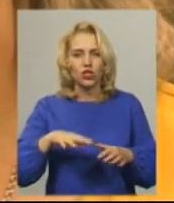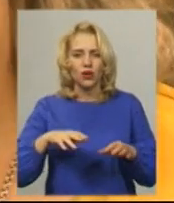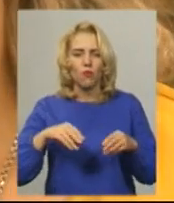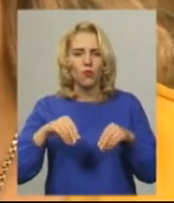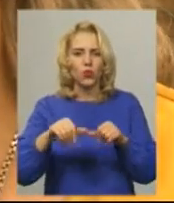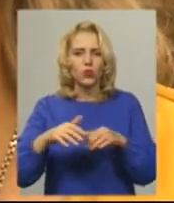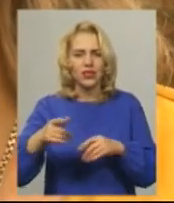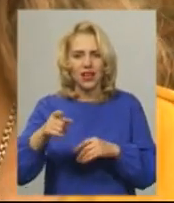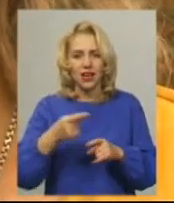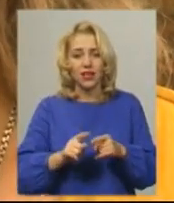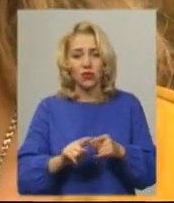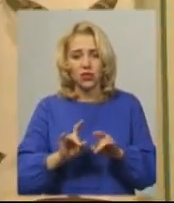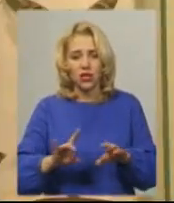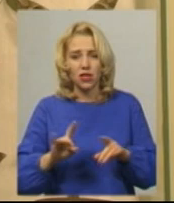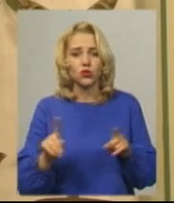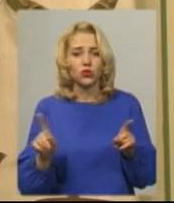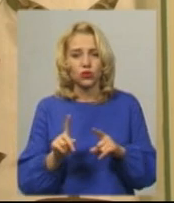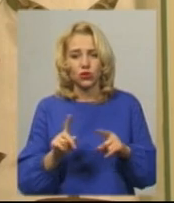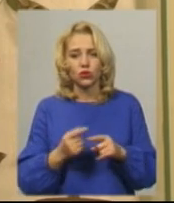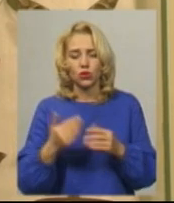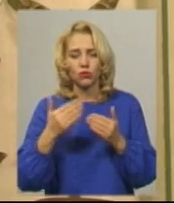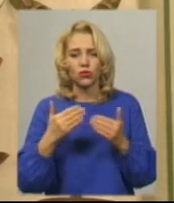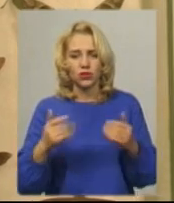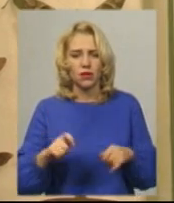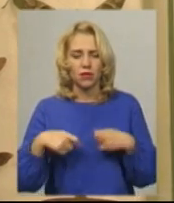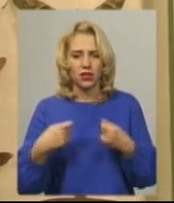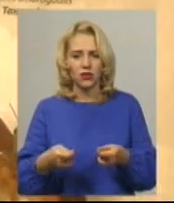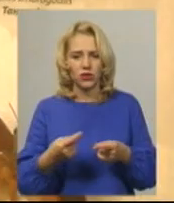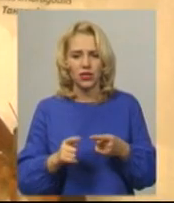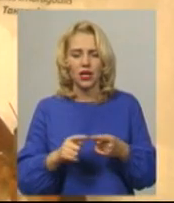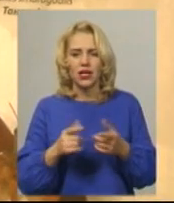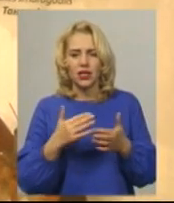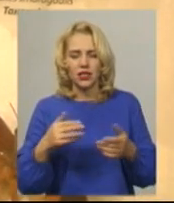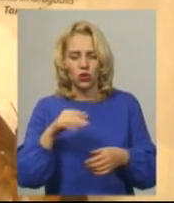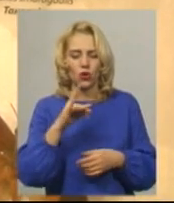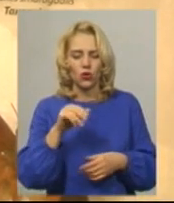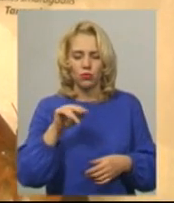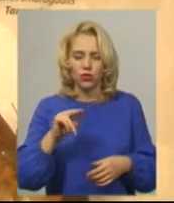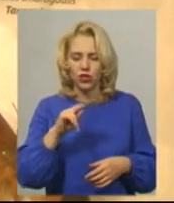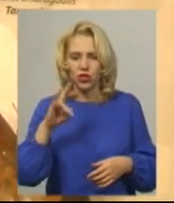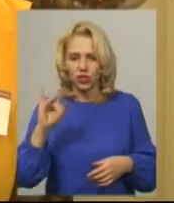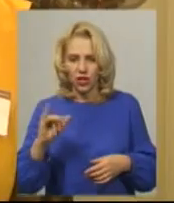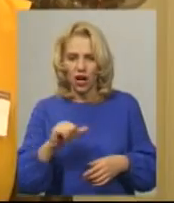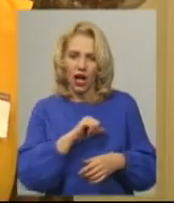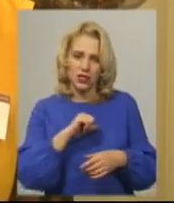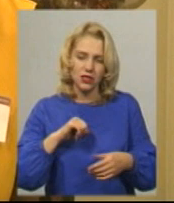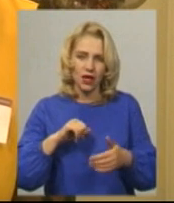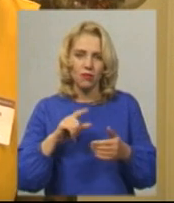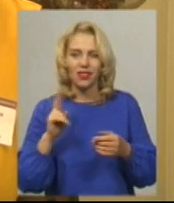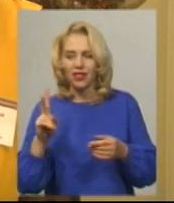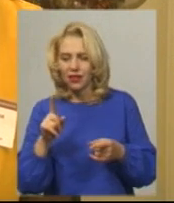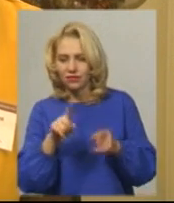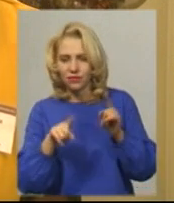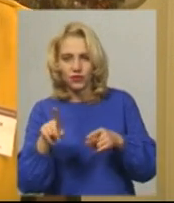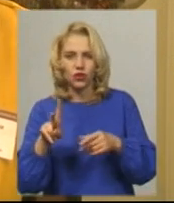Мальована. Додає, комаху музей передають колекціонери-ентомологи, тропічних закупили та частково сушать самі. Ми тривалий час